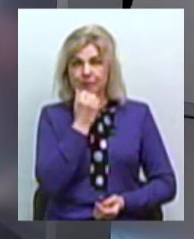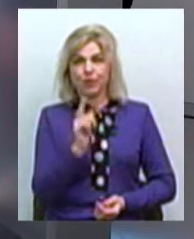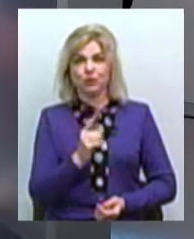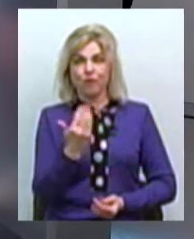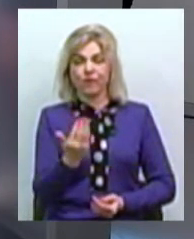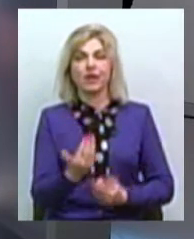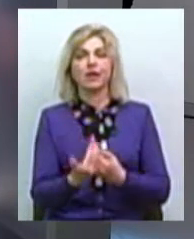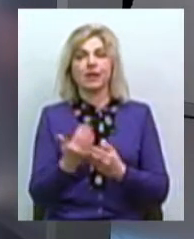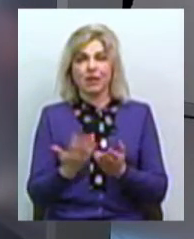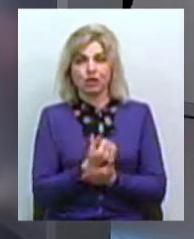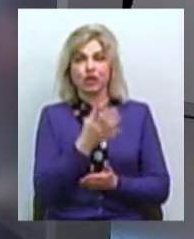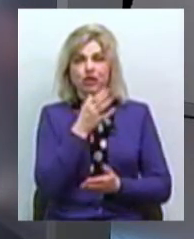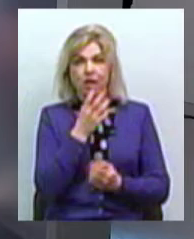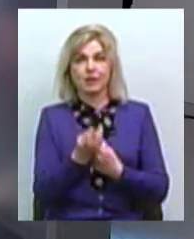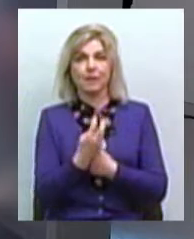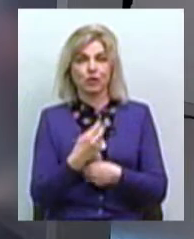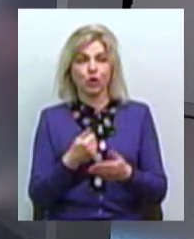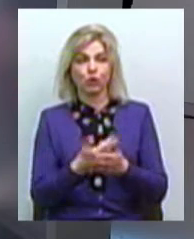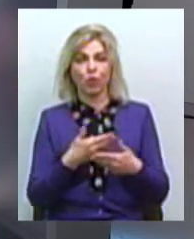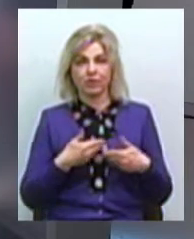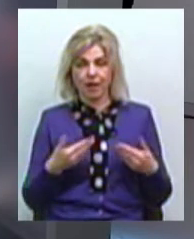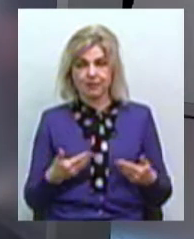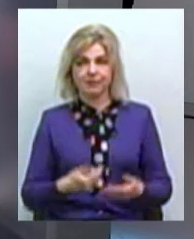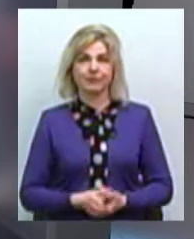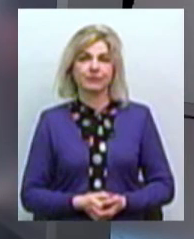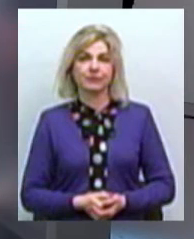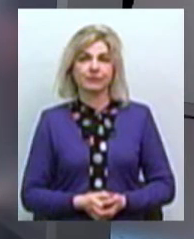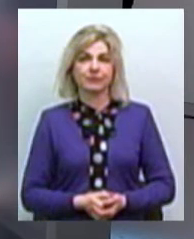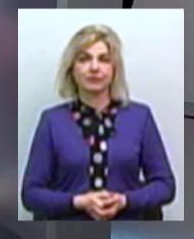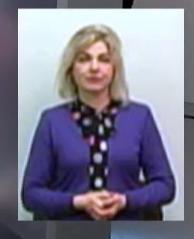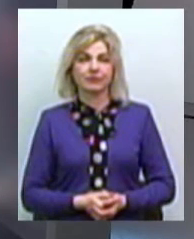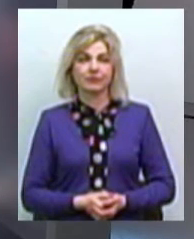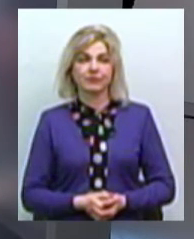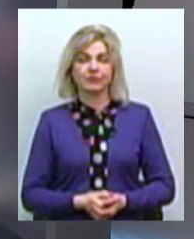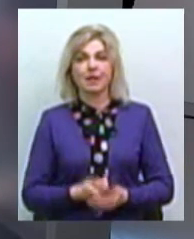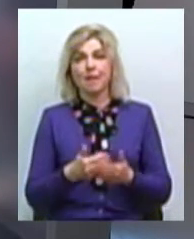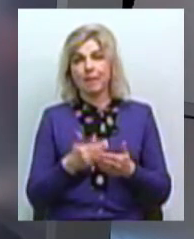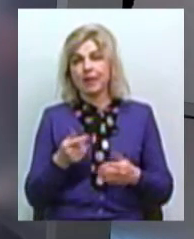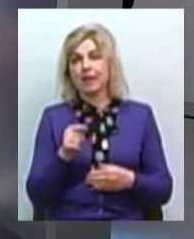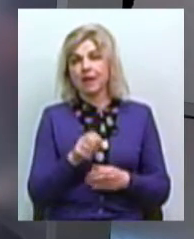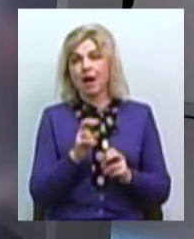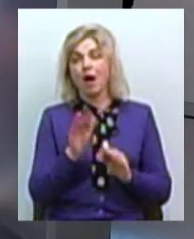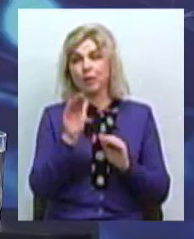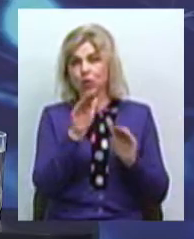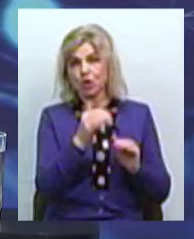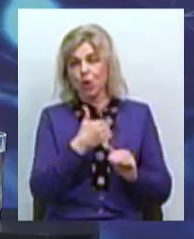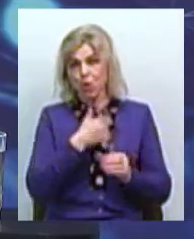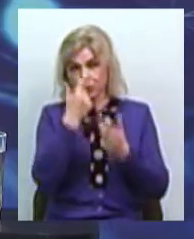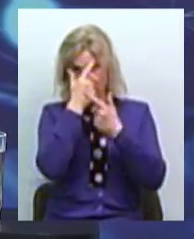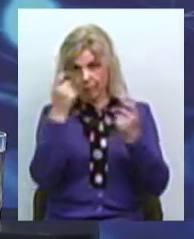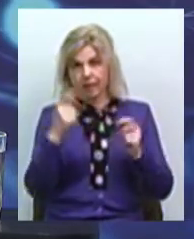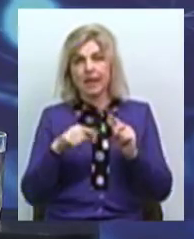сьогодні знайшли час і прийшли до нас в студію. Я вам дякую. І перш ніж попрощатись, я хочу проанонсувати, що